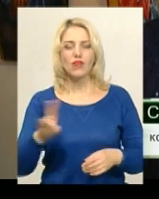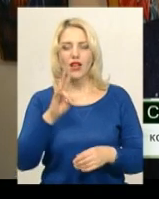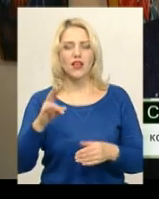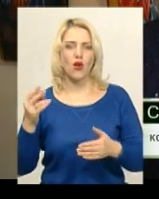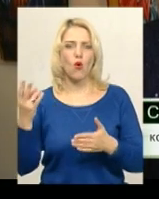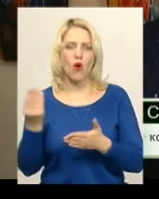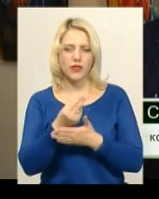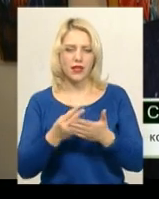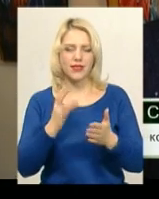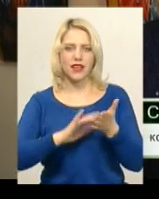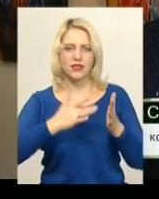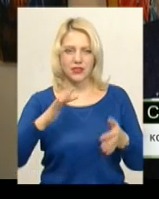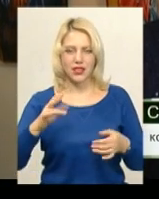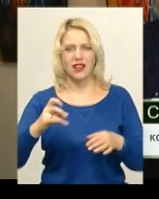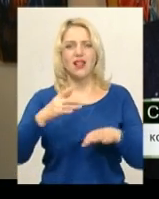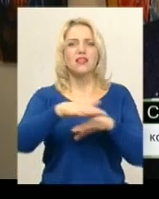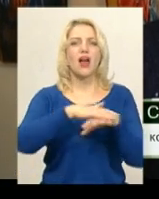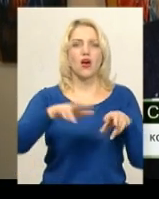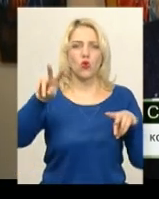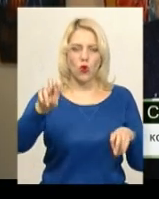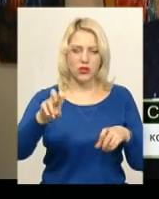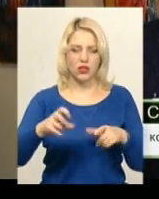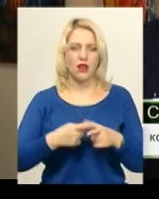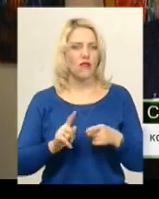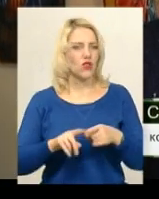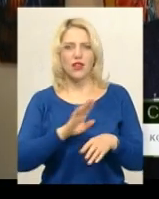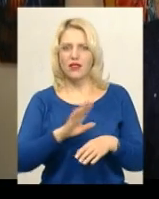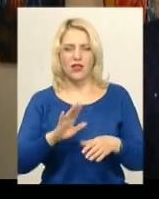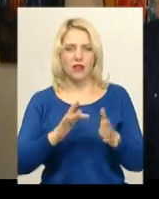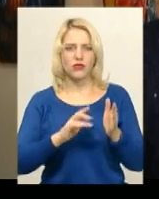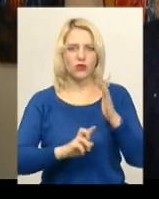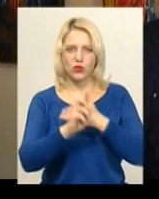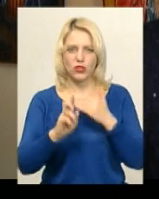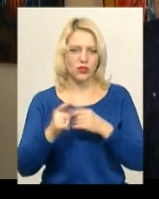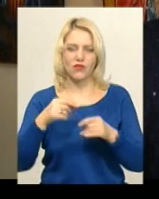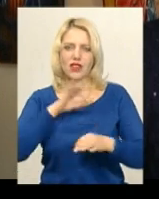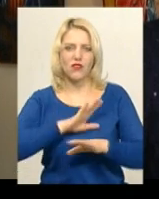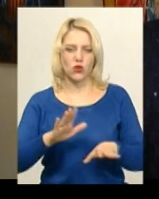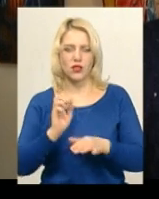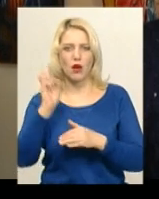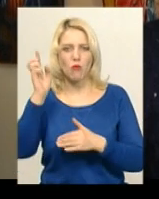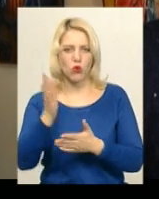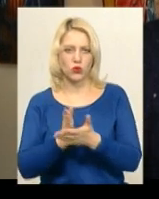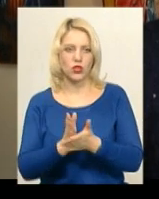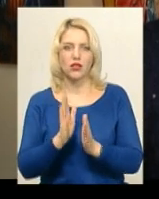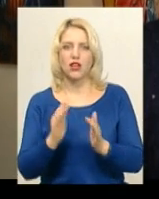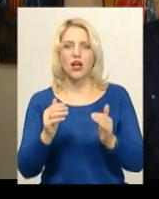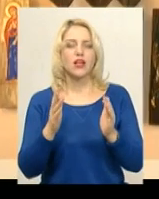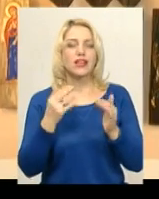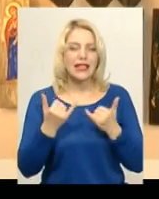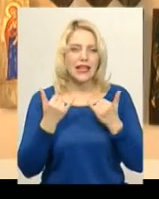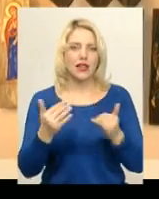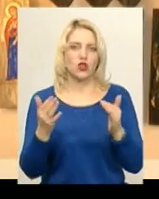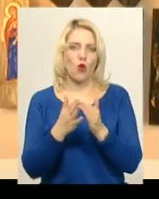народна чи хатня ікона, не канонічна ікона, вона ніколи не використовувалася для богослужіння, тільки для домашньої молитви.